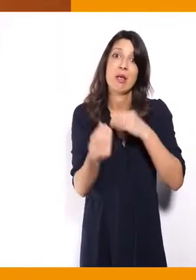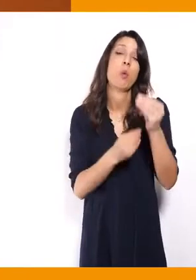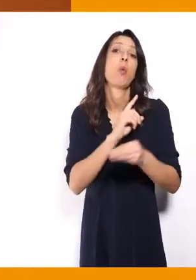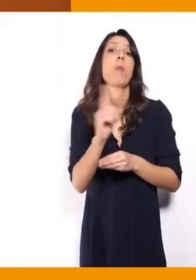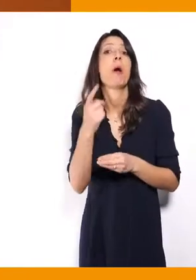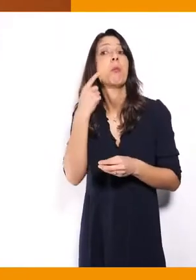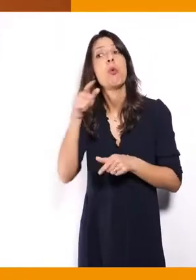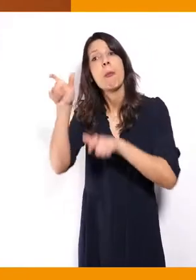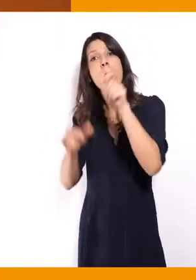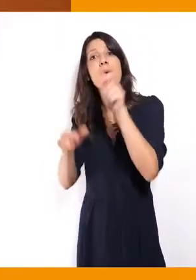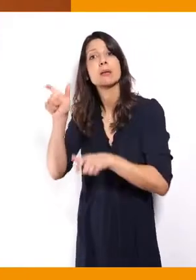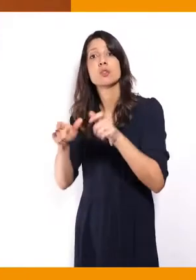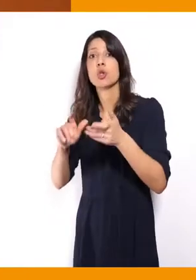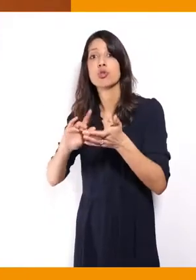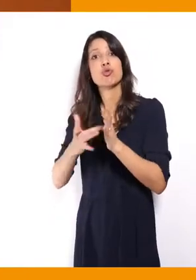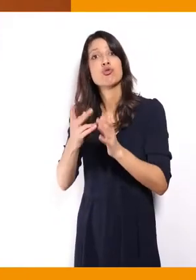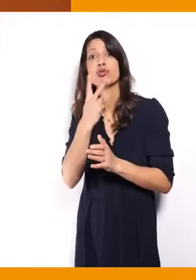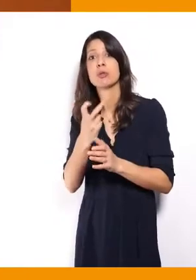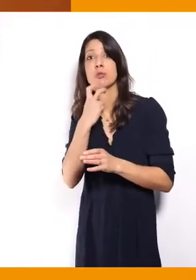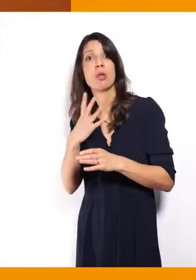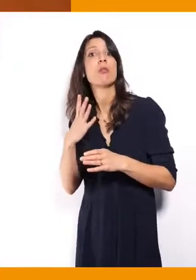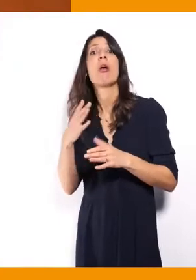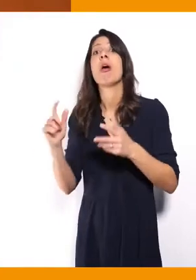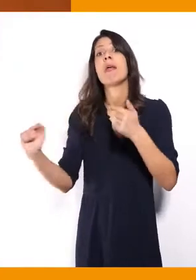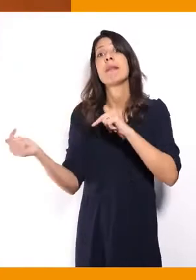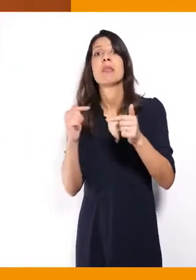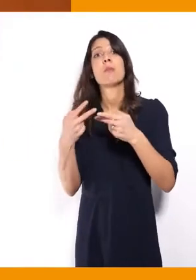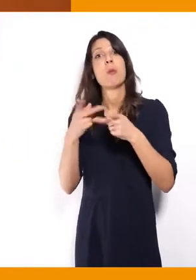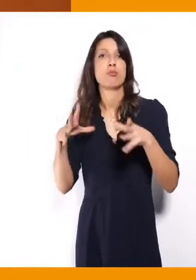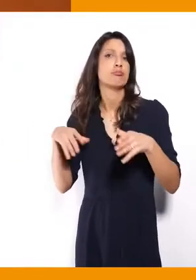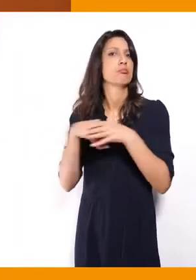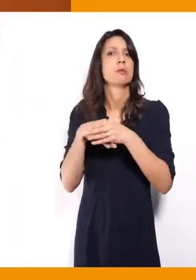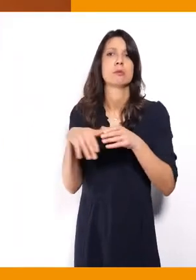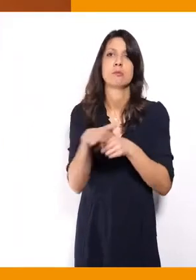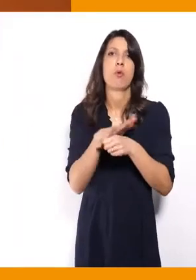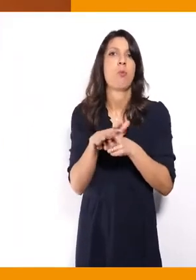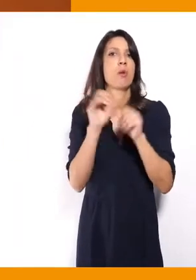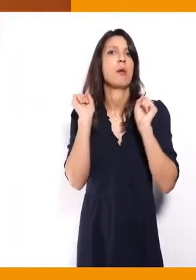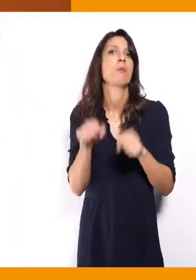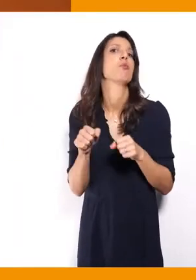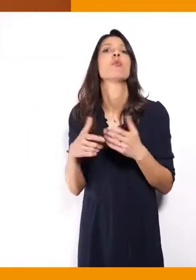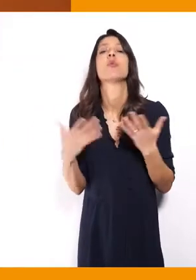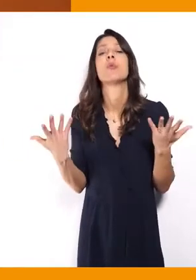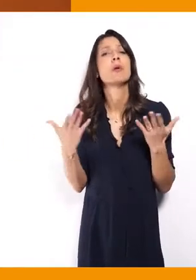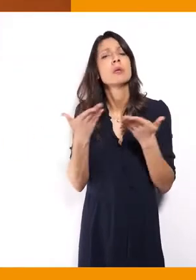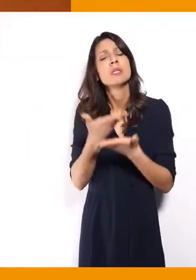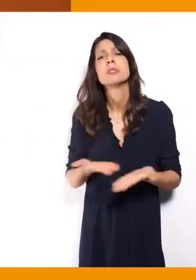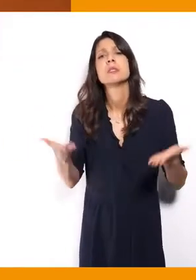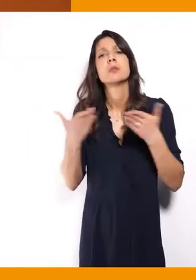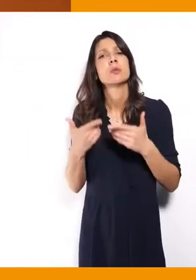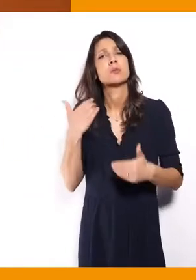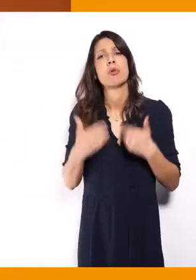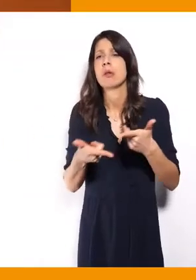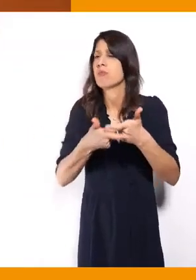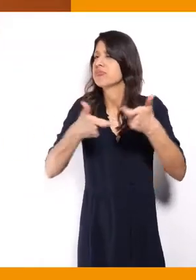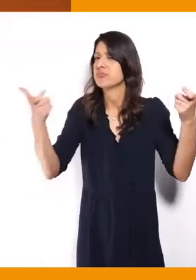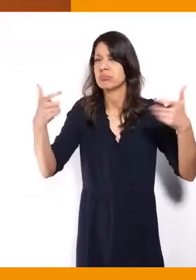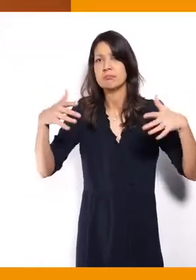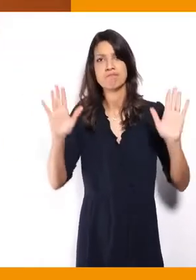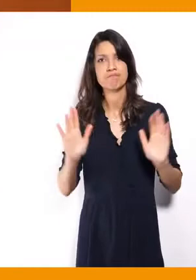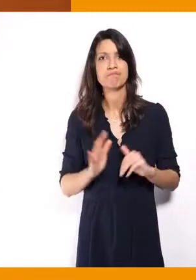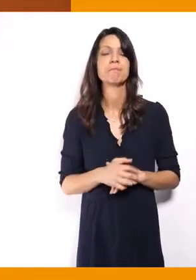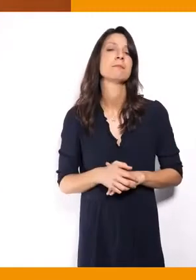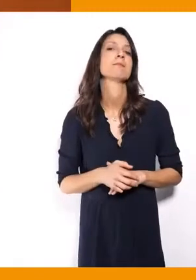de tous les citoyens au débat public, quelles que soient les situations de handicap qu'ils rencontrent au quotidien.